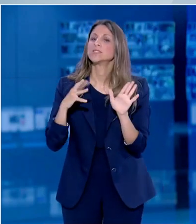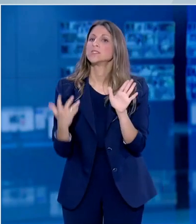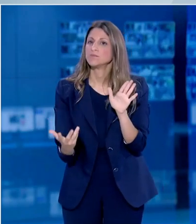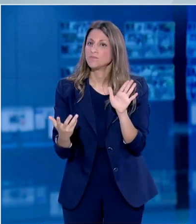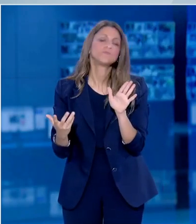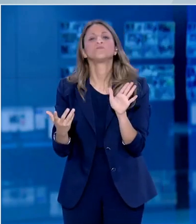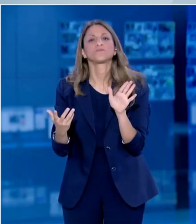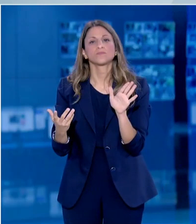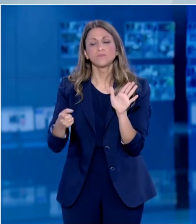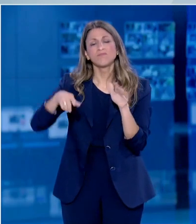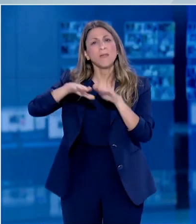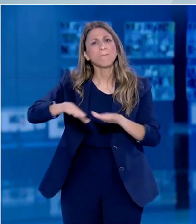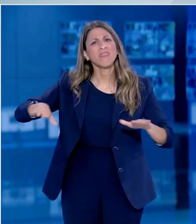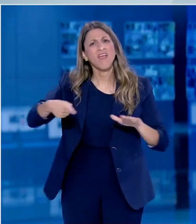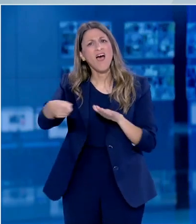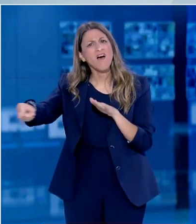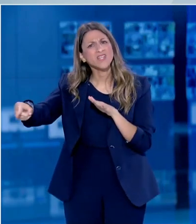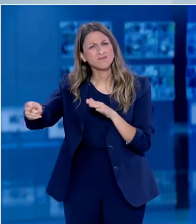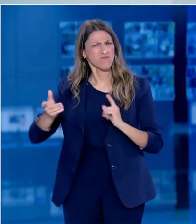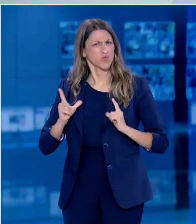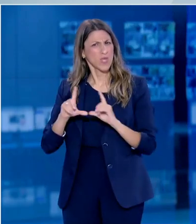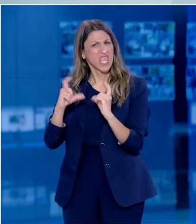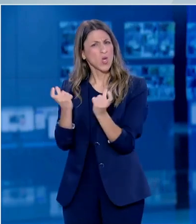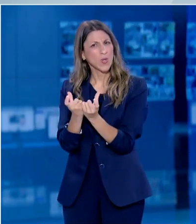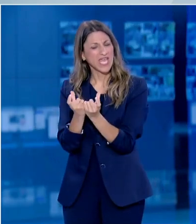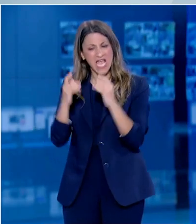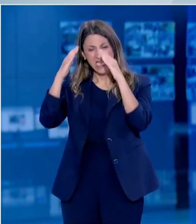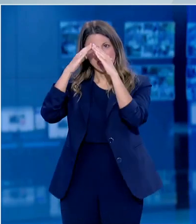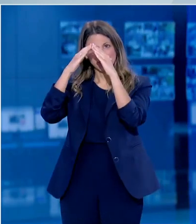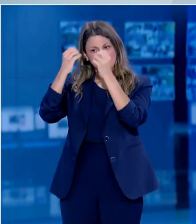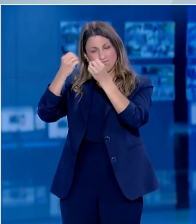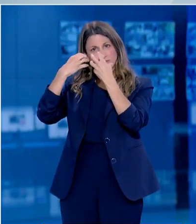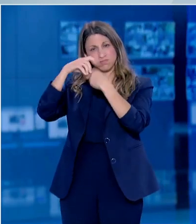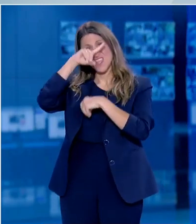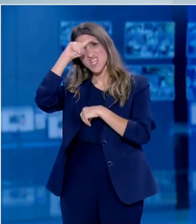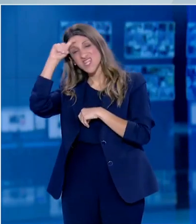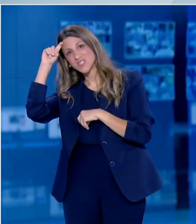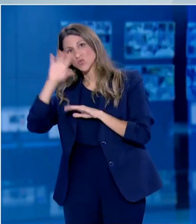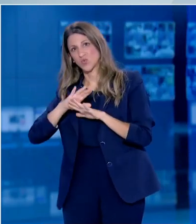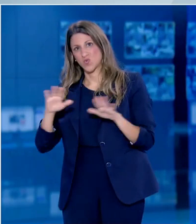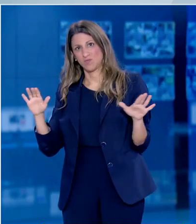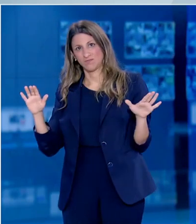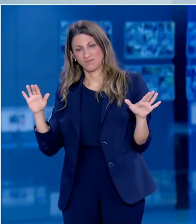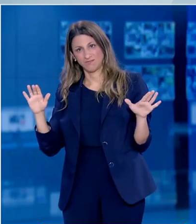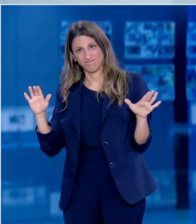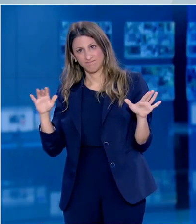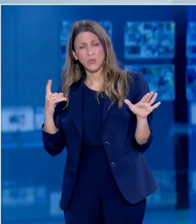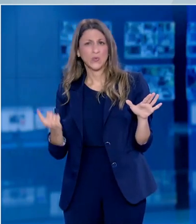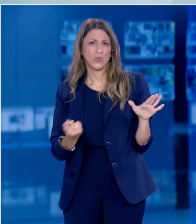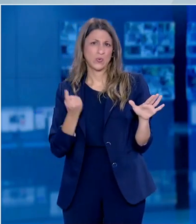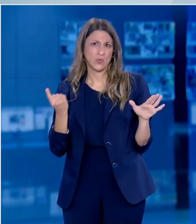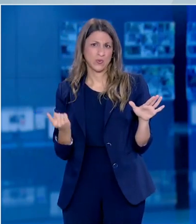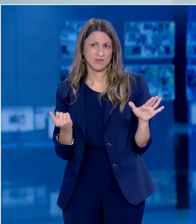μικρότερης πιθανότητας αυτά τα παιδιά στο σπίτι να έχουν ένα περιβάλλον που να ευνοεί τη μαθησιακή εκπαιδευτική διαδικασία και συνήθως